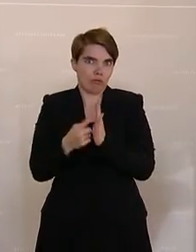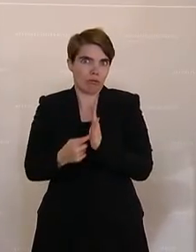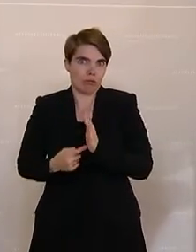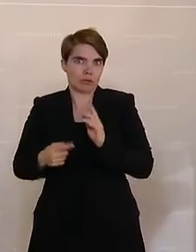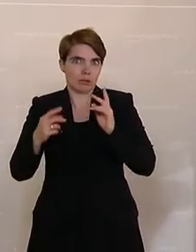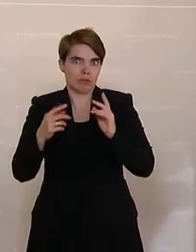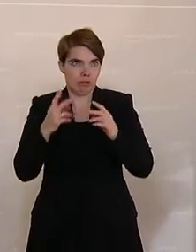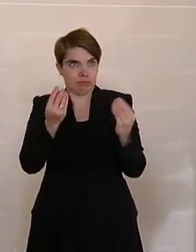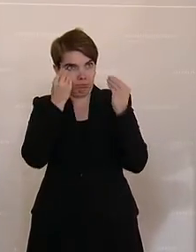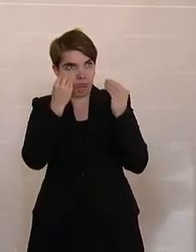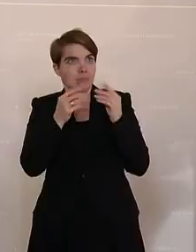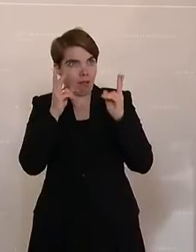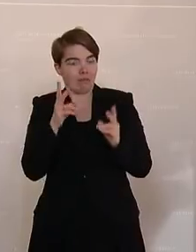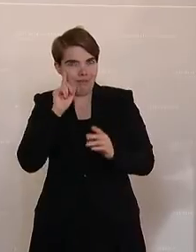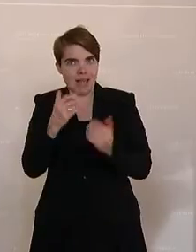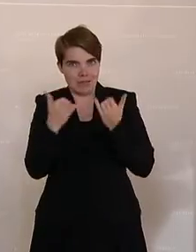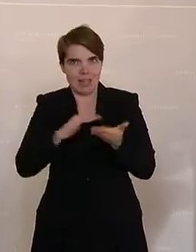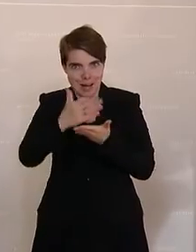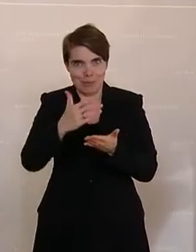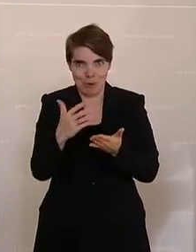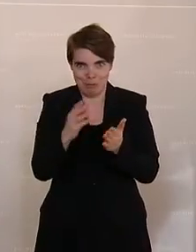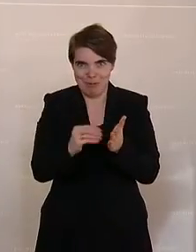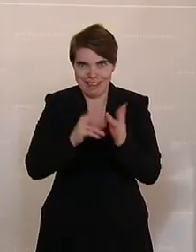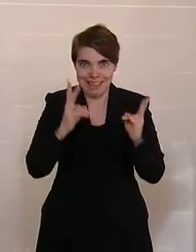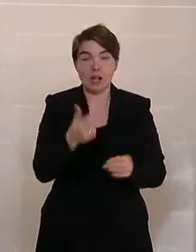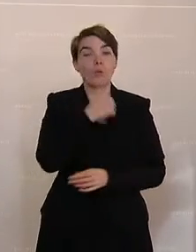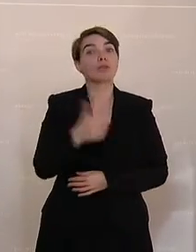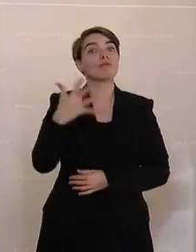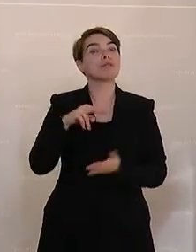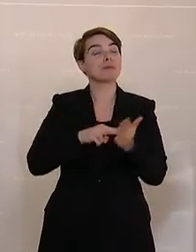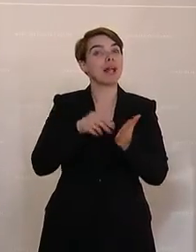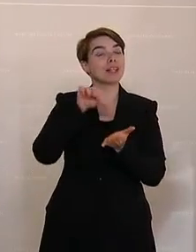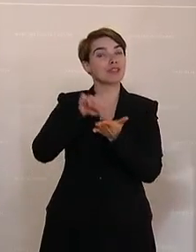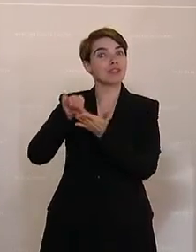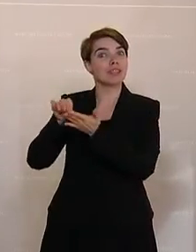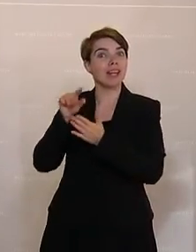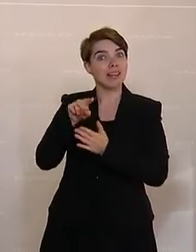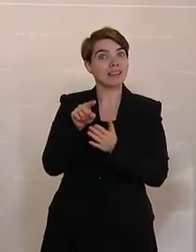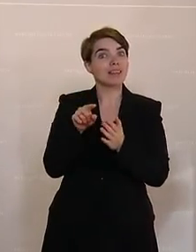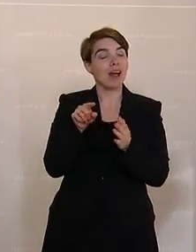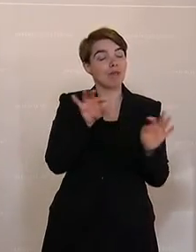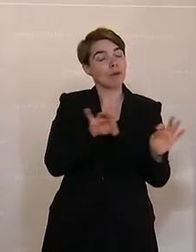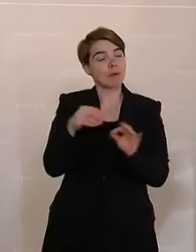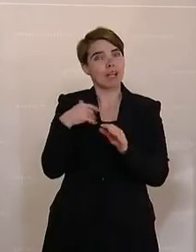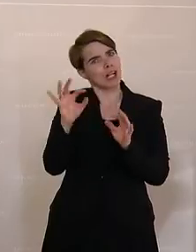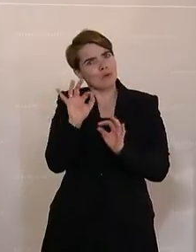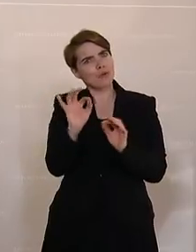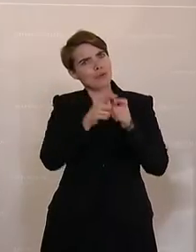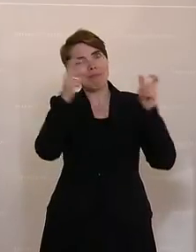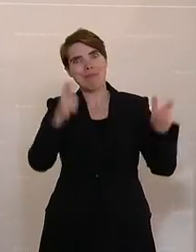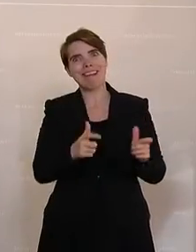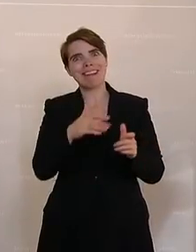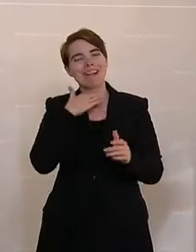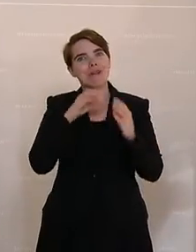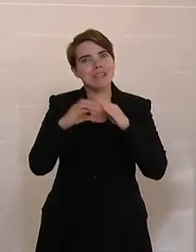richtig zu bedienen. Dafür haben wir 150 Planstellen bereitgestellt. Ich glaube, das ist ein rundes Paket mit genug Ressourcen und einer